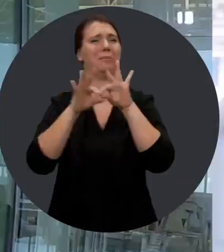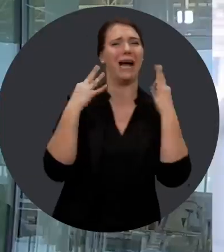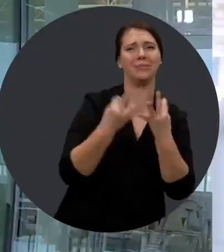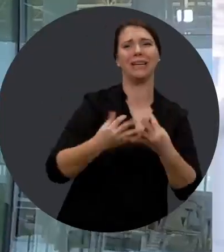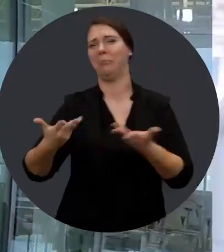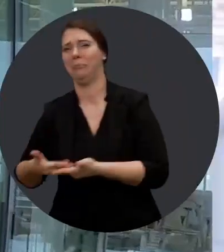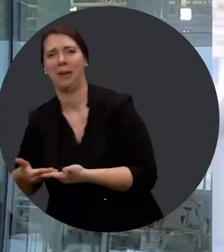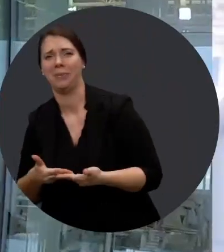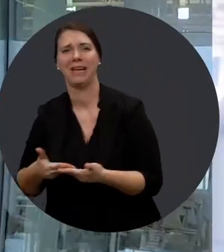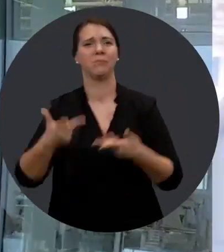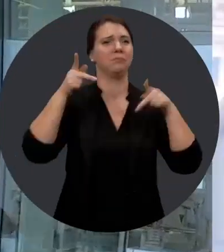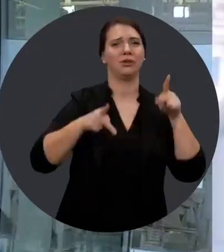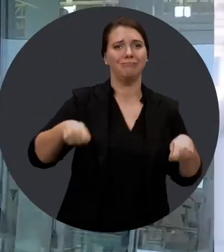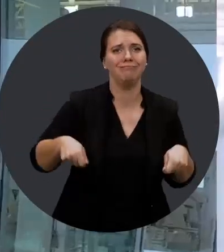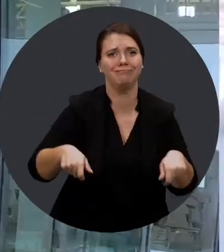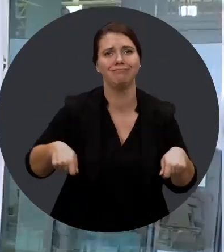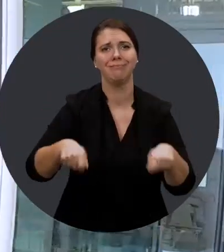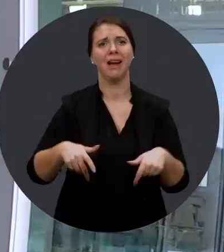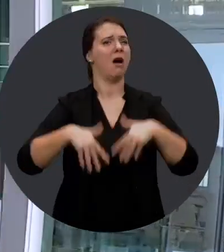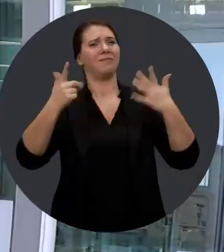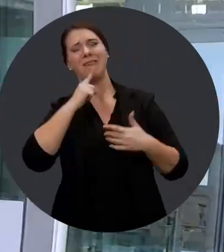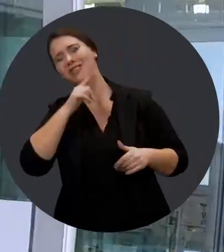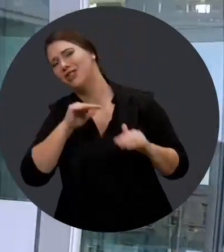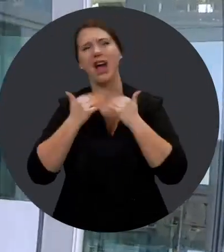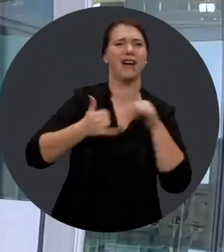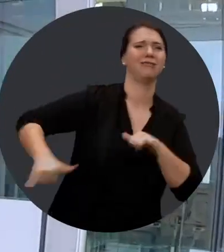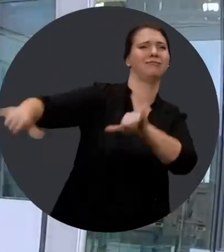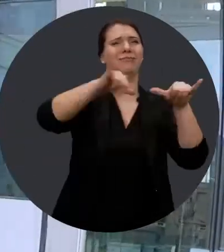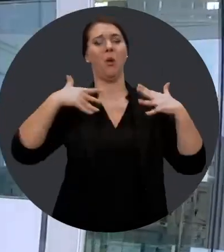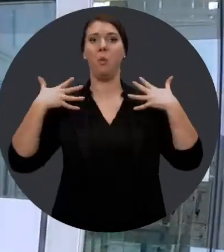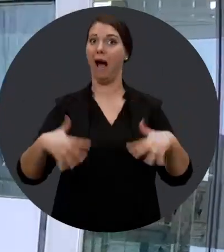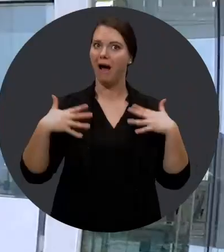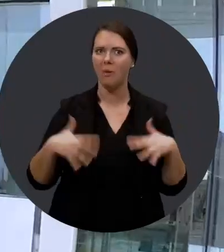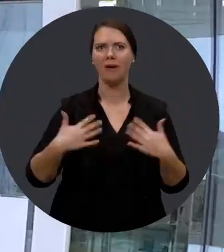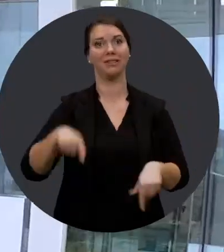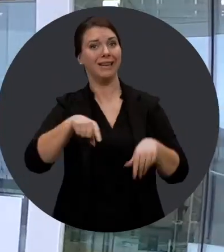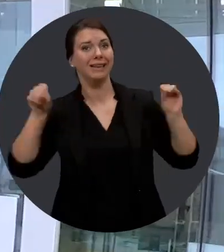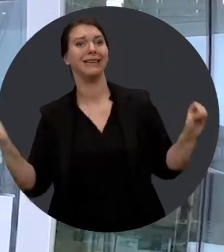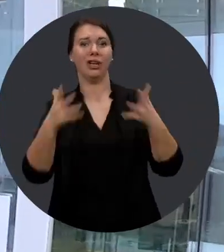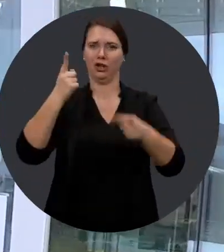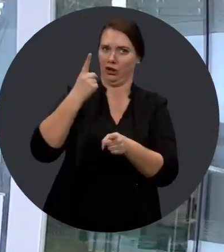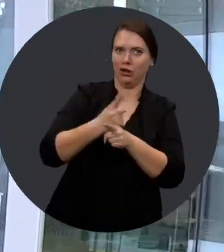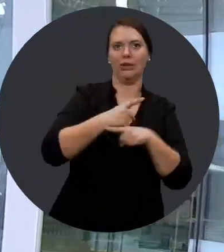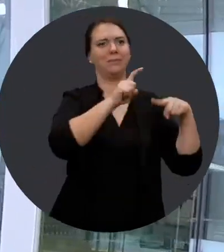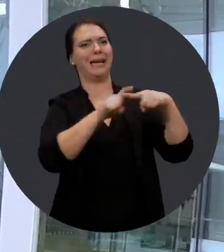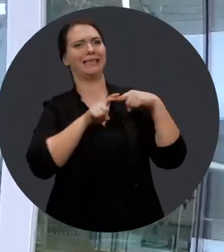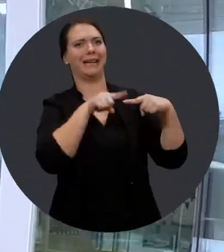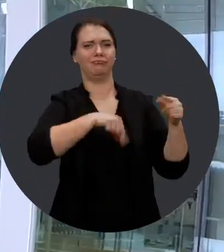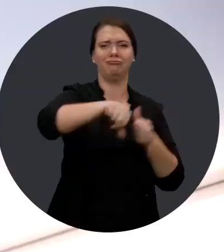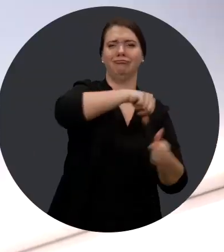les jeunes familles, les bambins, les personnes à mobilité réduite, c'est vraiment pour tout le monde, c'est un « wow ». On a établi justement les